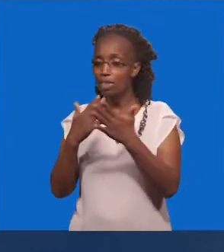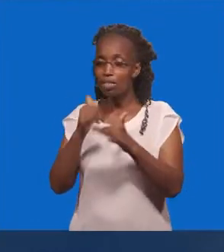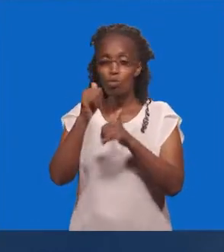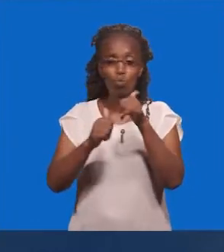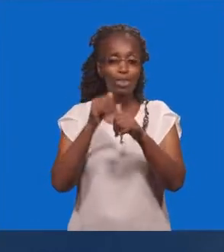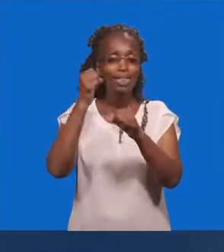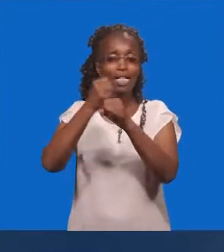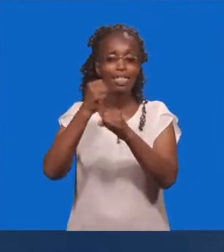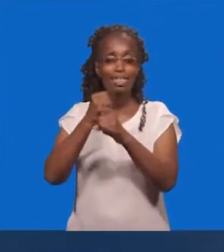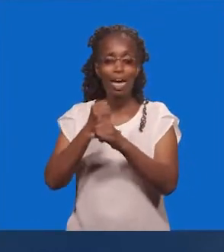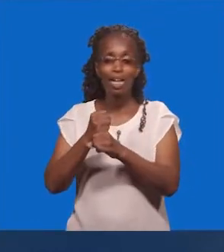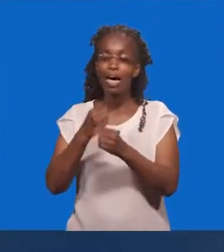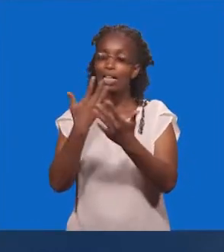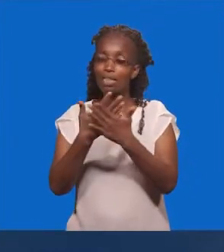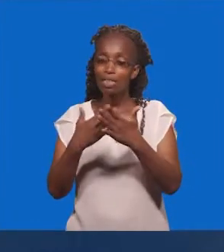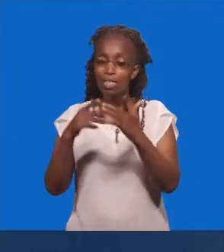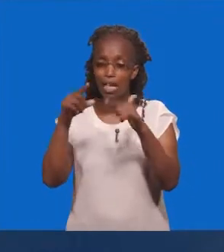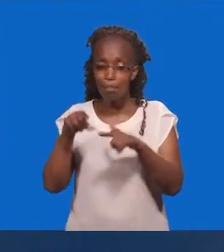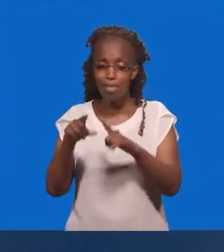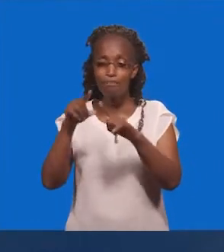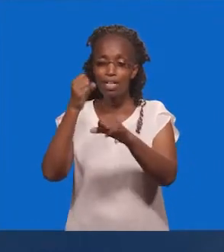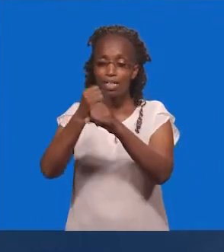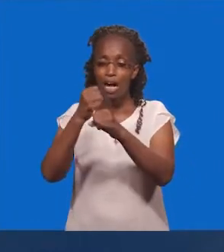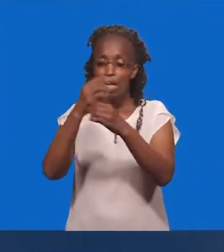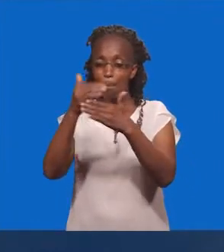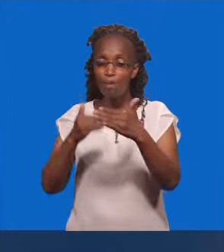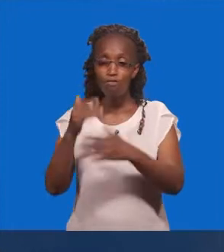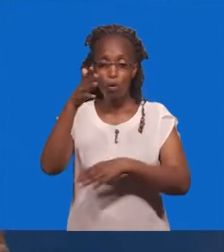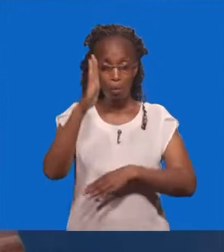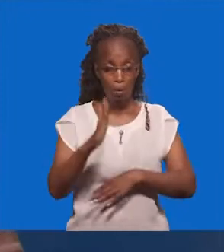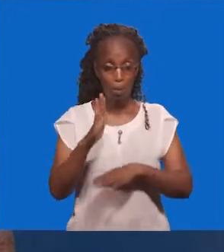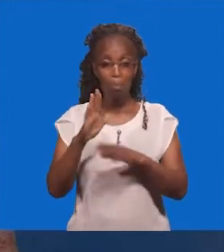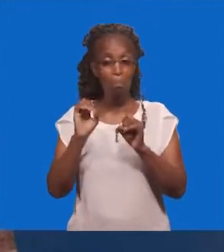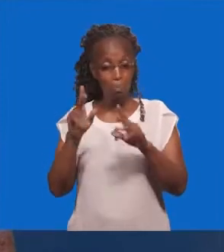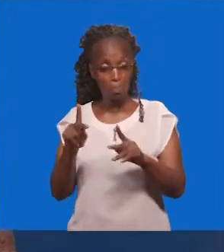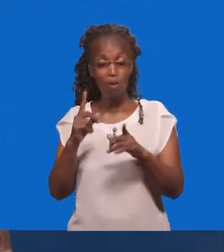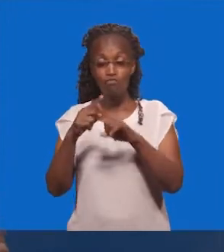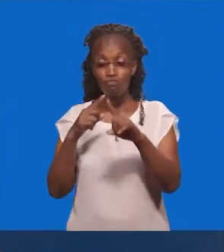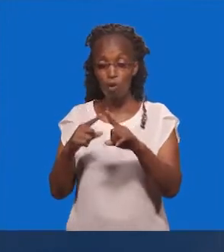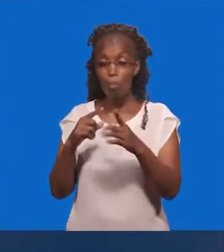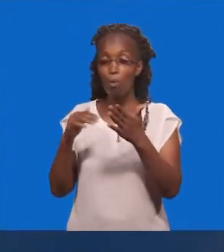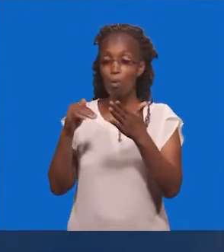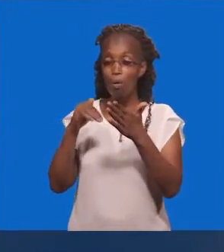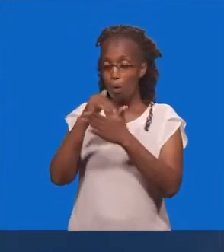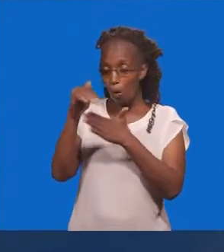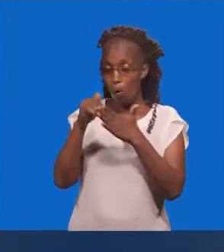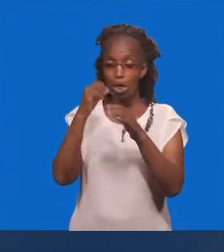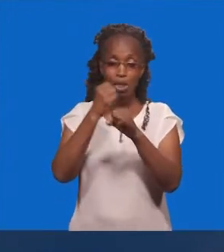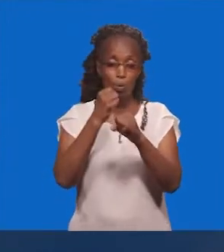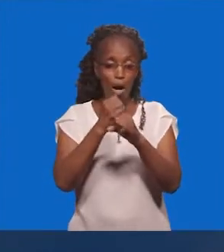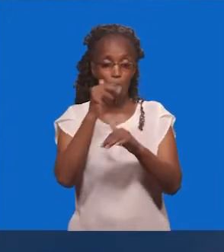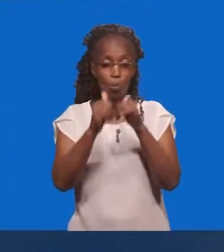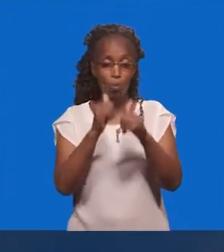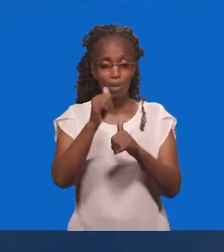Mbelezaki Hile Kazi Yambayo Hameonza Kufanya Kutokana Yale Amazile Kazi